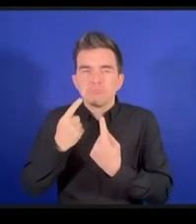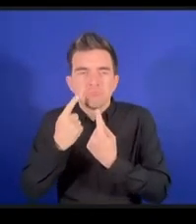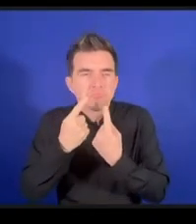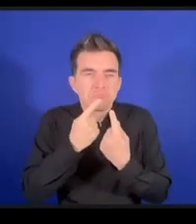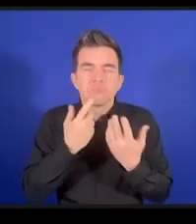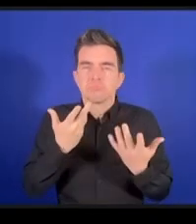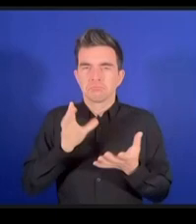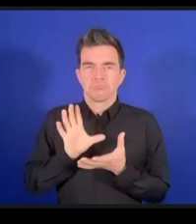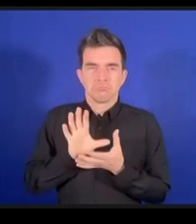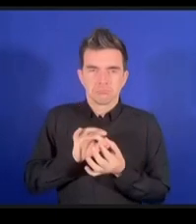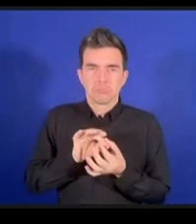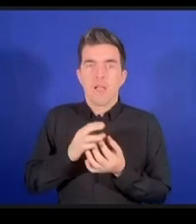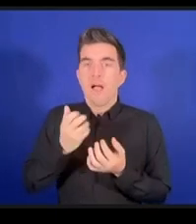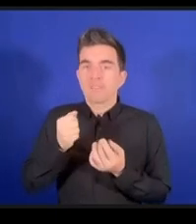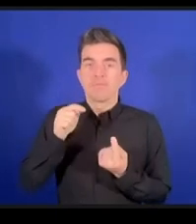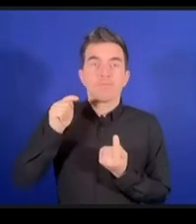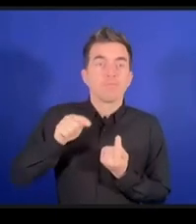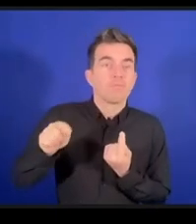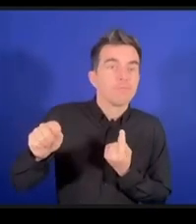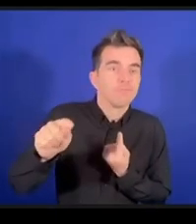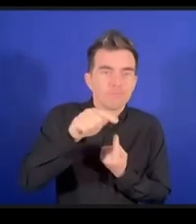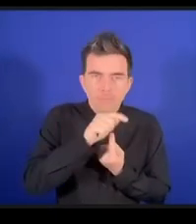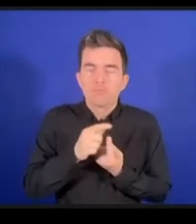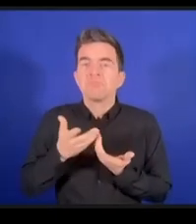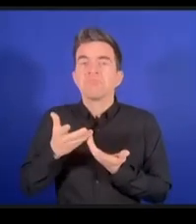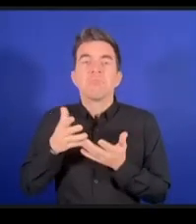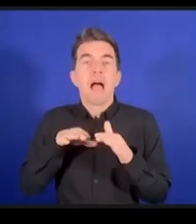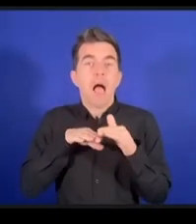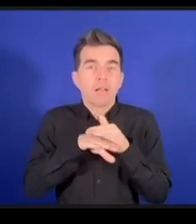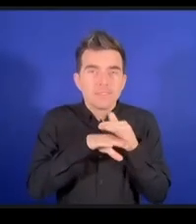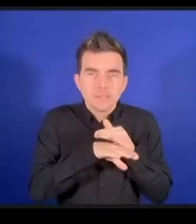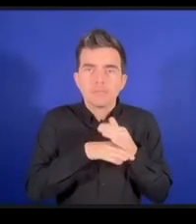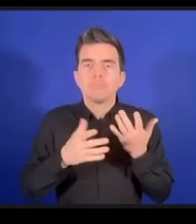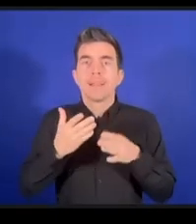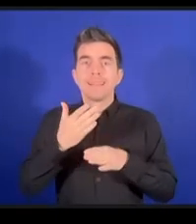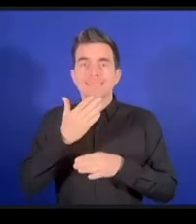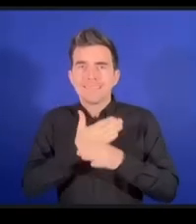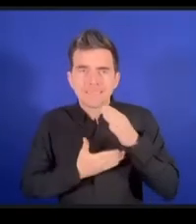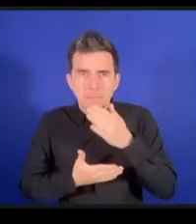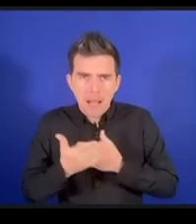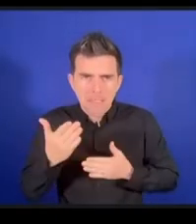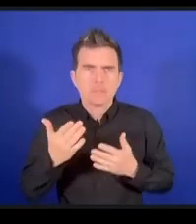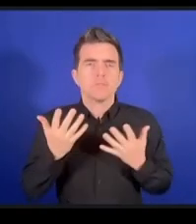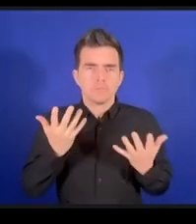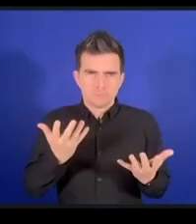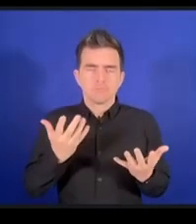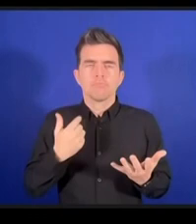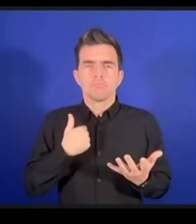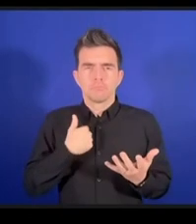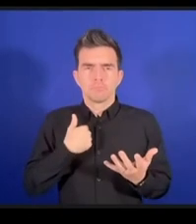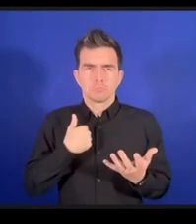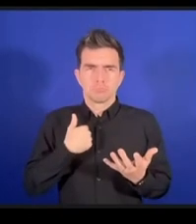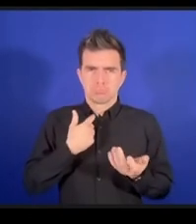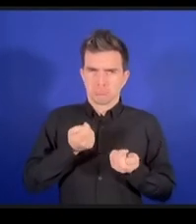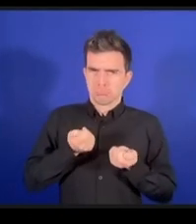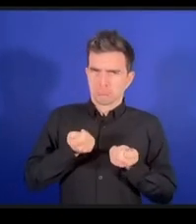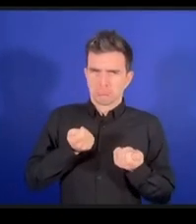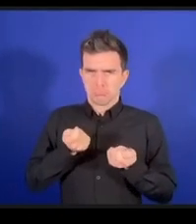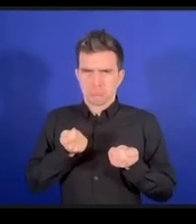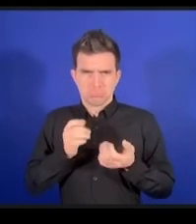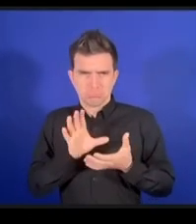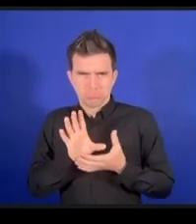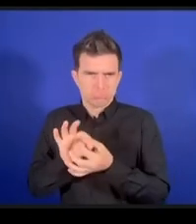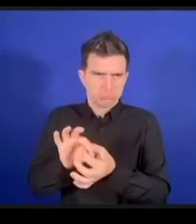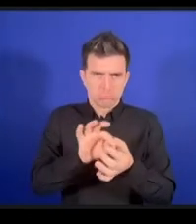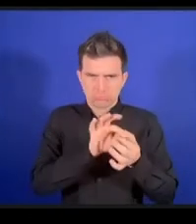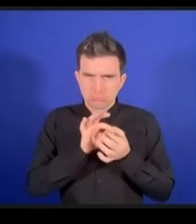ダイナミックコアリッション私がコーディネーターを務めますがこのDCというのは最も早くIGFのシステムの中でも設立